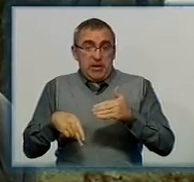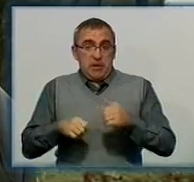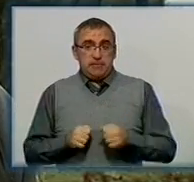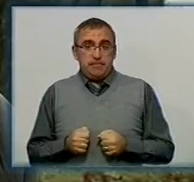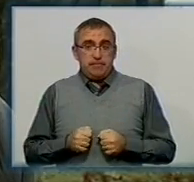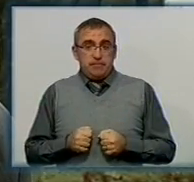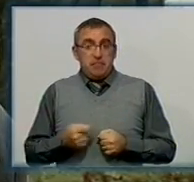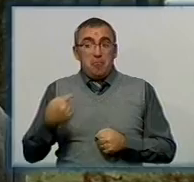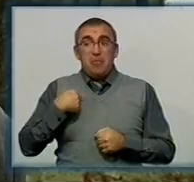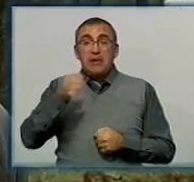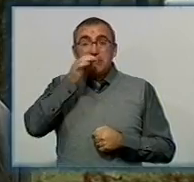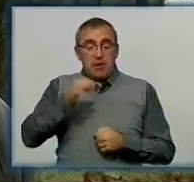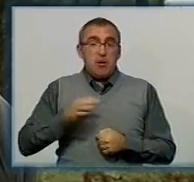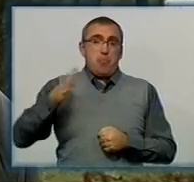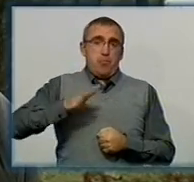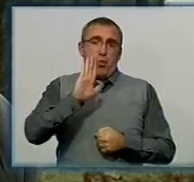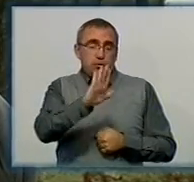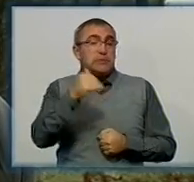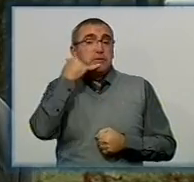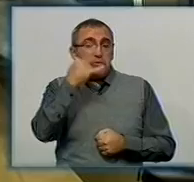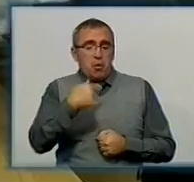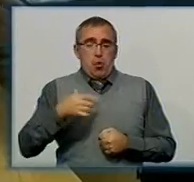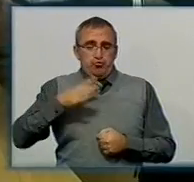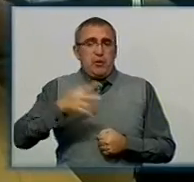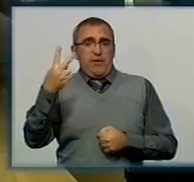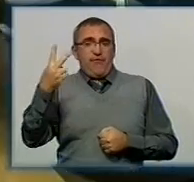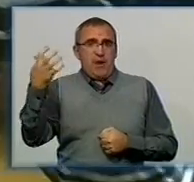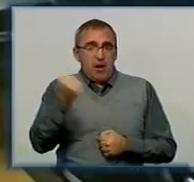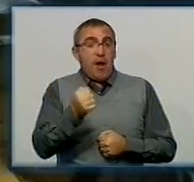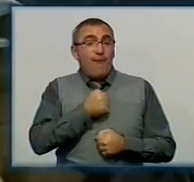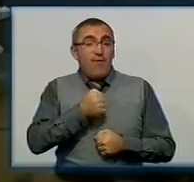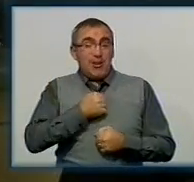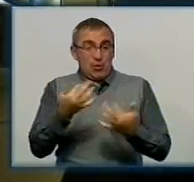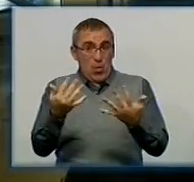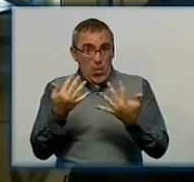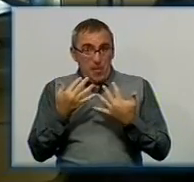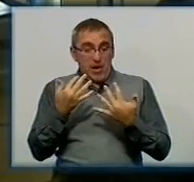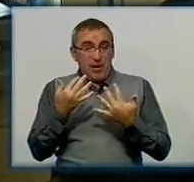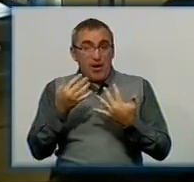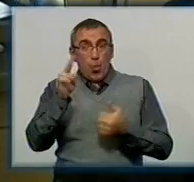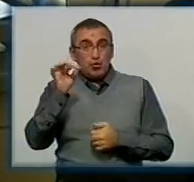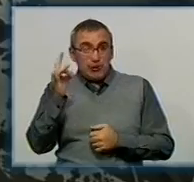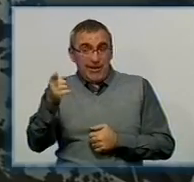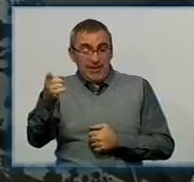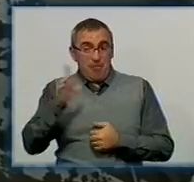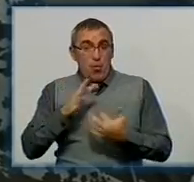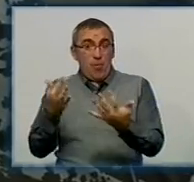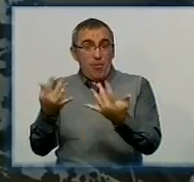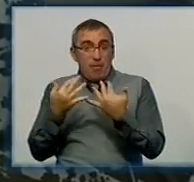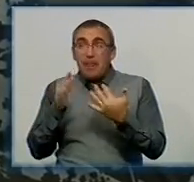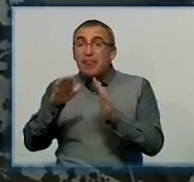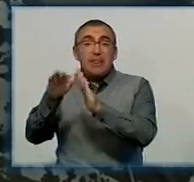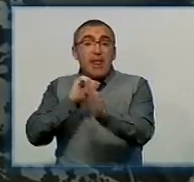Мені сказали почекати дзвінка. Я його чекав дві неділі. У військоматі пояснюють тим, що Володимира Кушніра під час мобілізації не